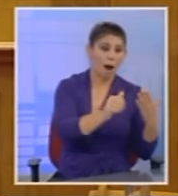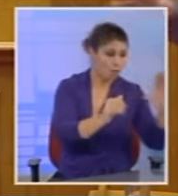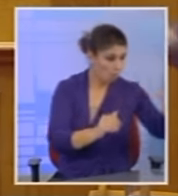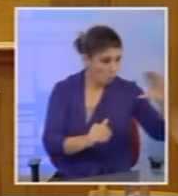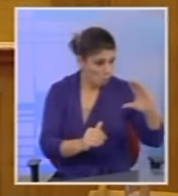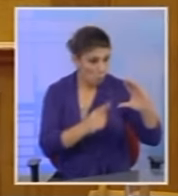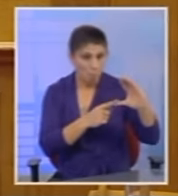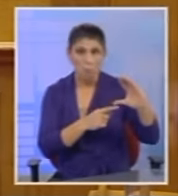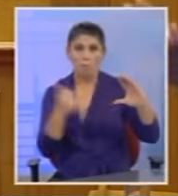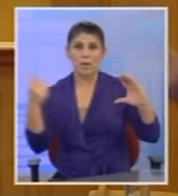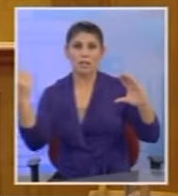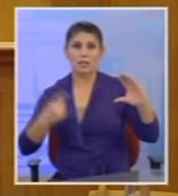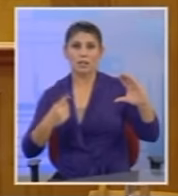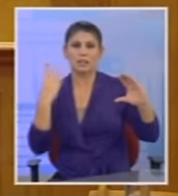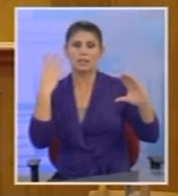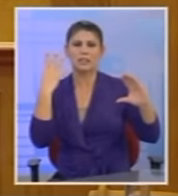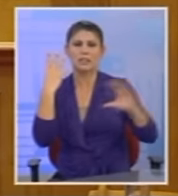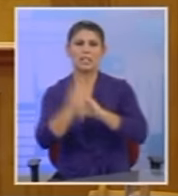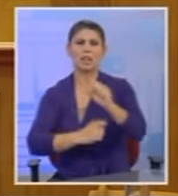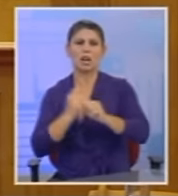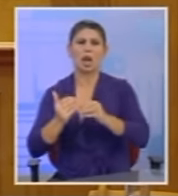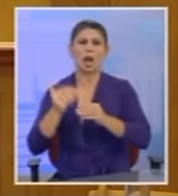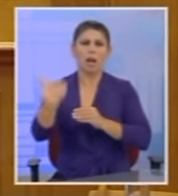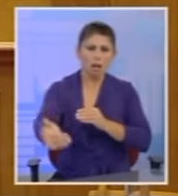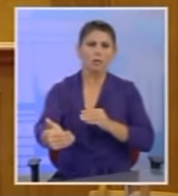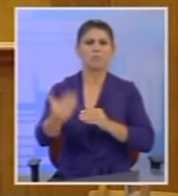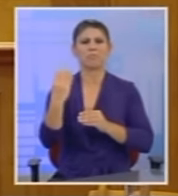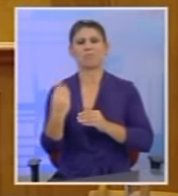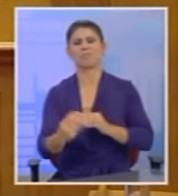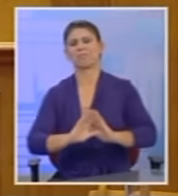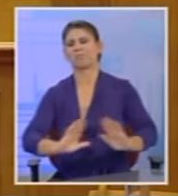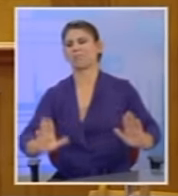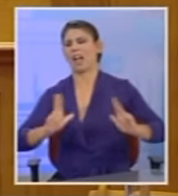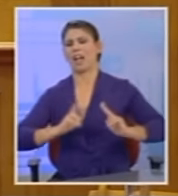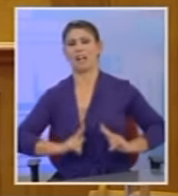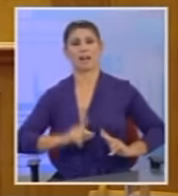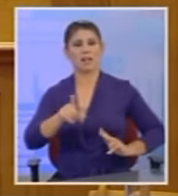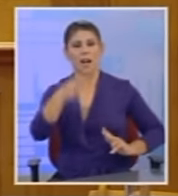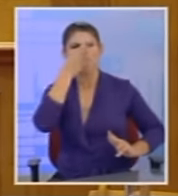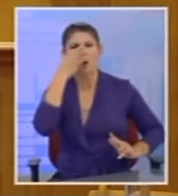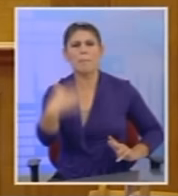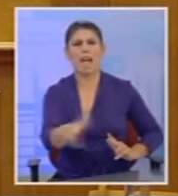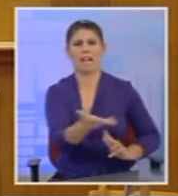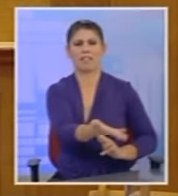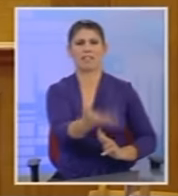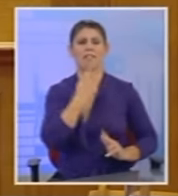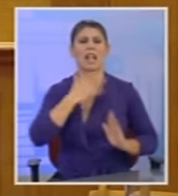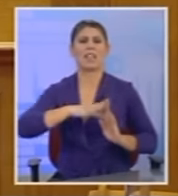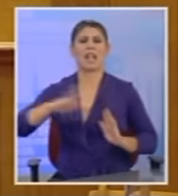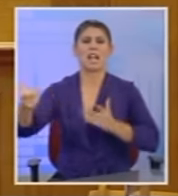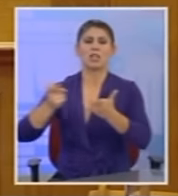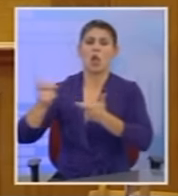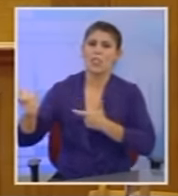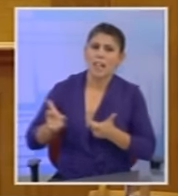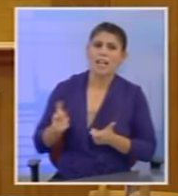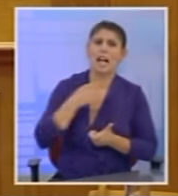όλο αυτό και καθάρισε. Έφαγε 4 χρόνια με αναστολή και όλα καλά. Να ποιοι είναι οι παταξίδες, να ποιοι είναι βρωμιάριδες να ποιοι είναι αυτοί που έπαιρναν τα θαλασσοδάνια να